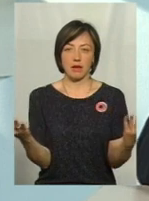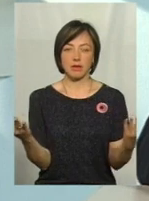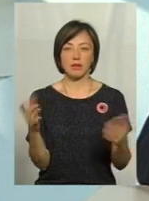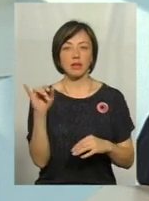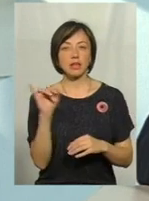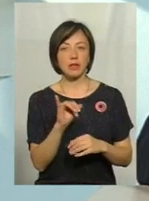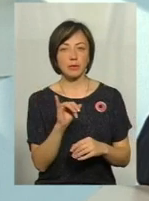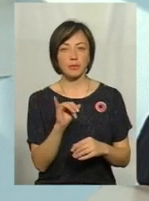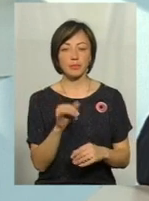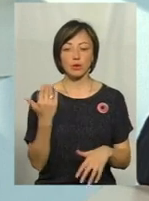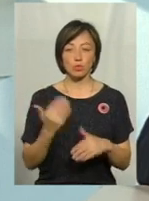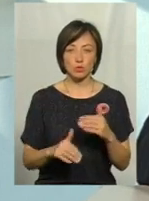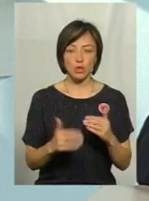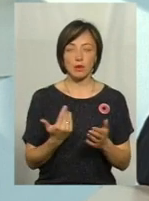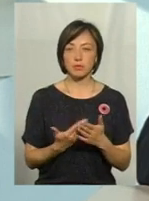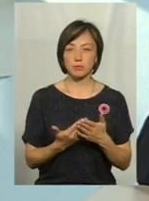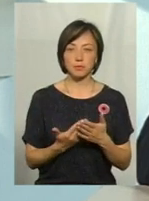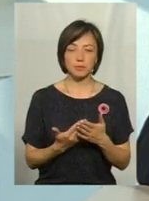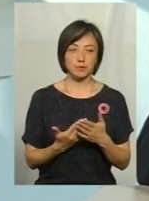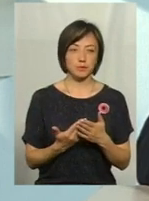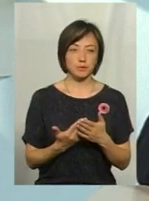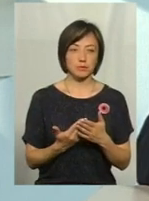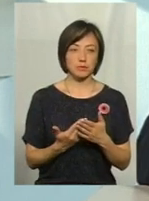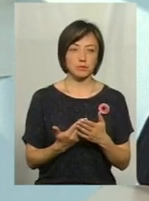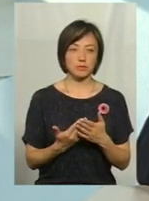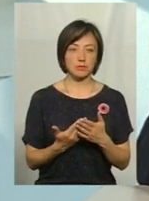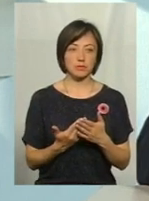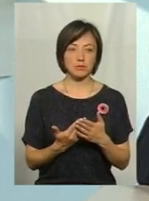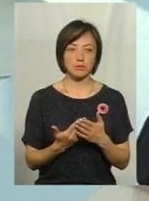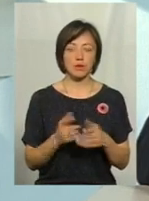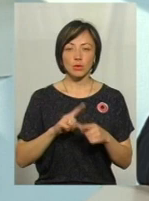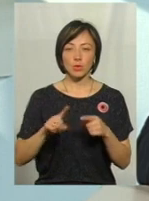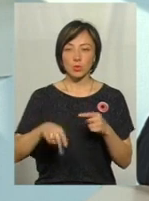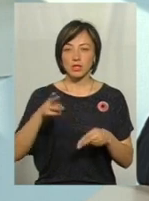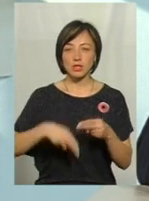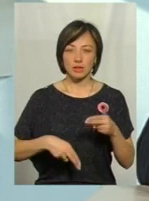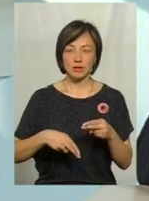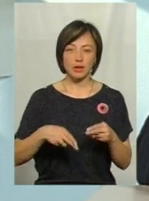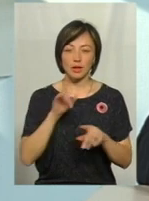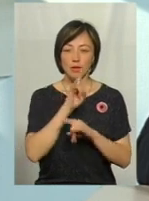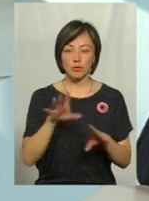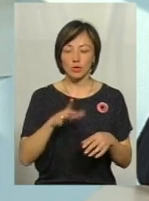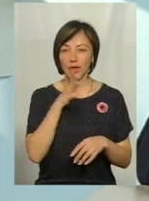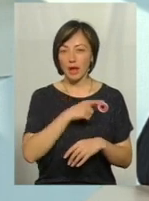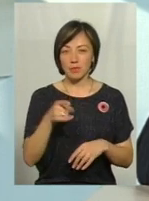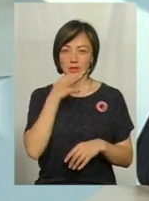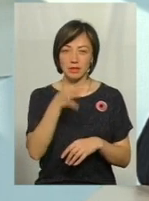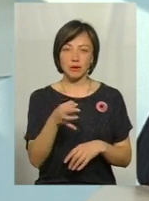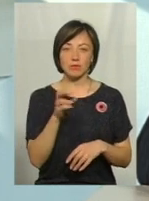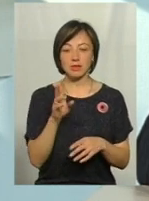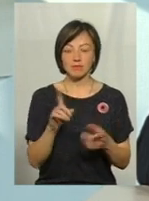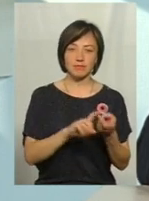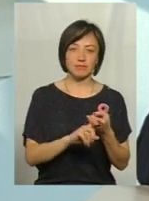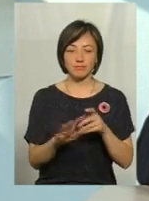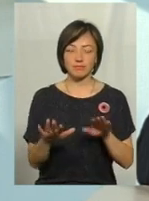І вже, скажімо так, десь на виході, не буду про сроки говорити, тому що там це